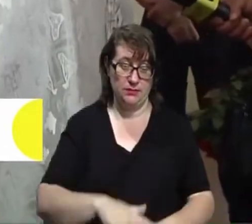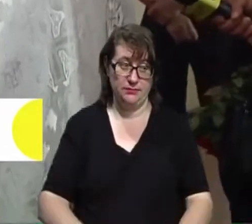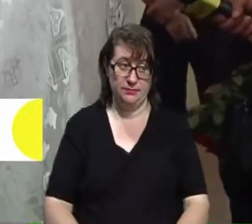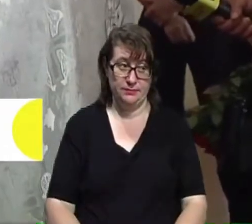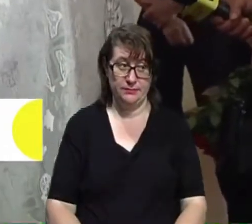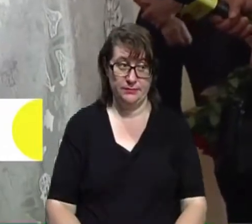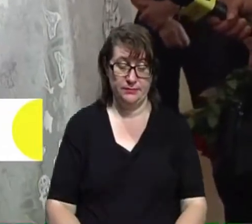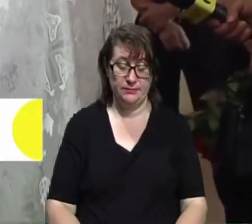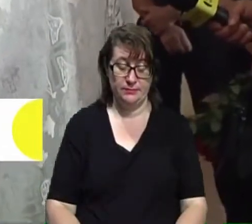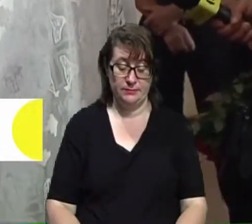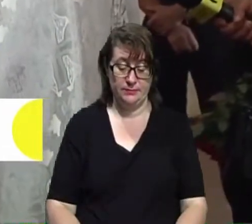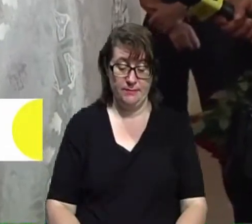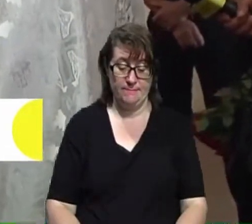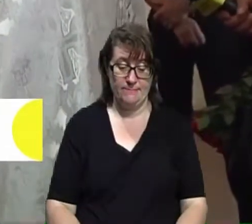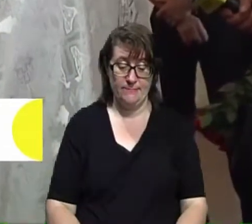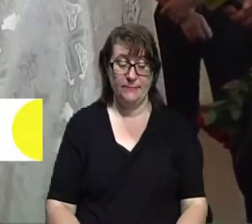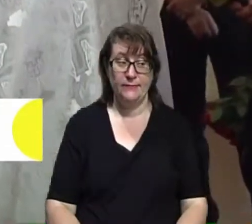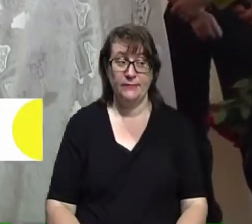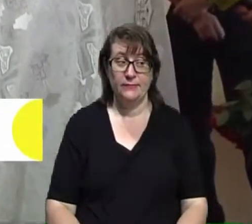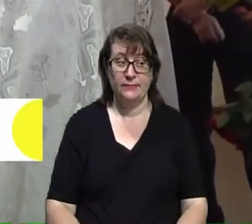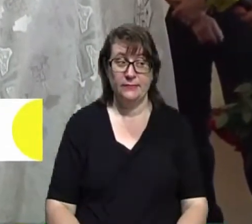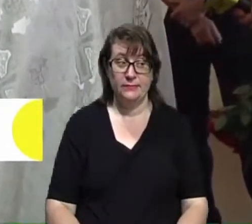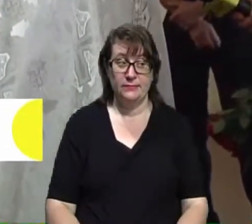Загинув Андрій Шумейко 14 серпня на сході України.